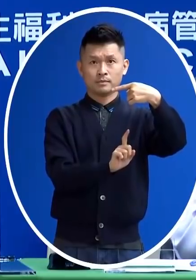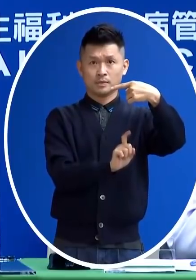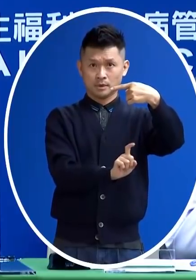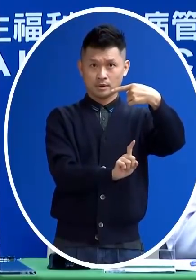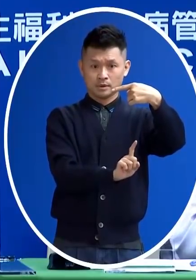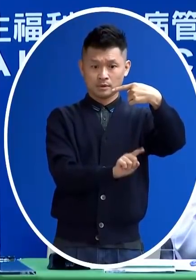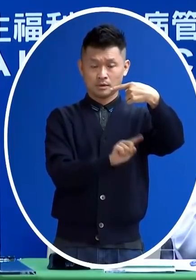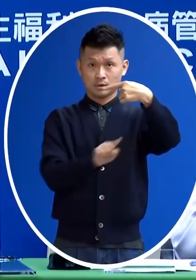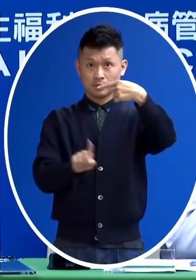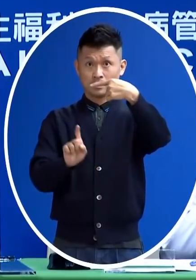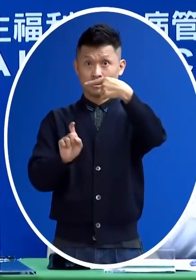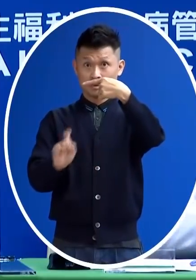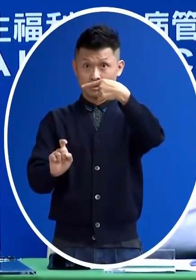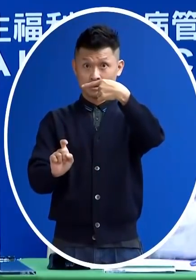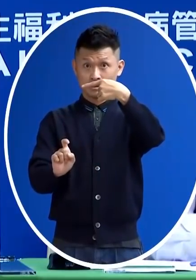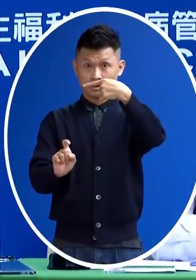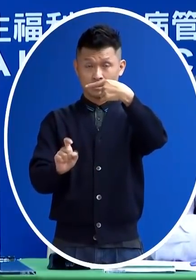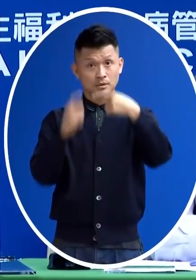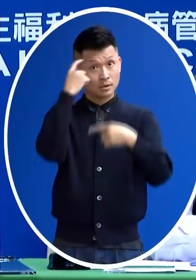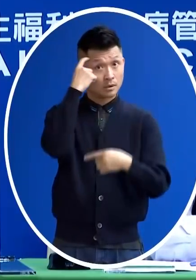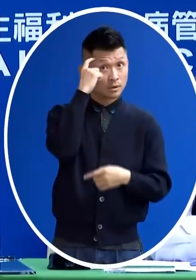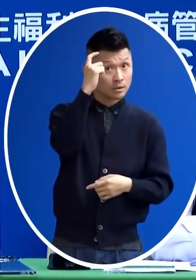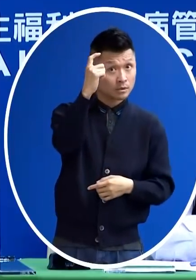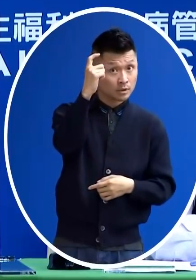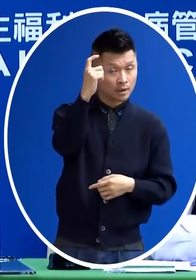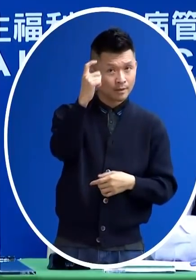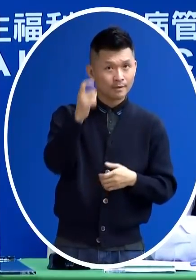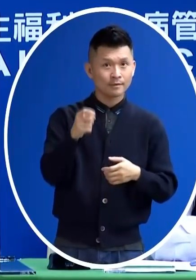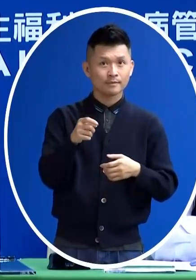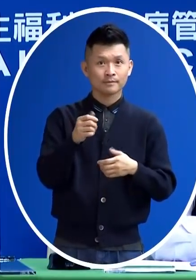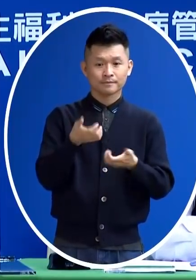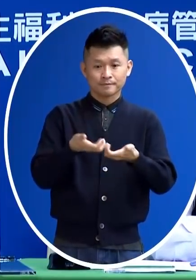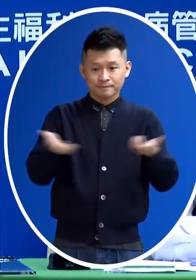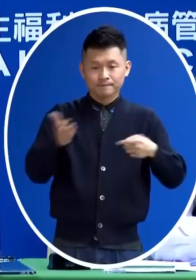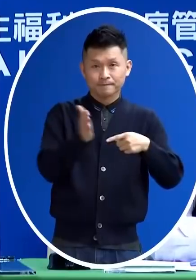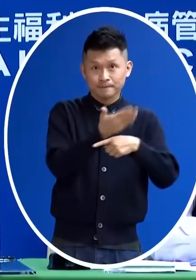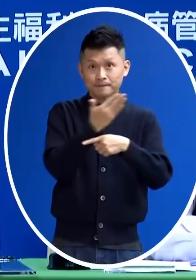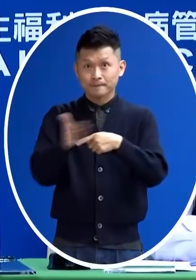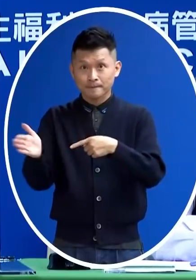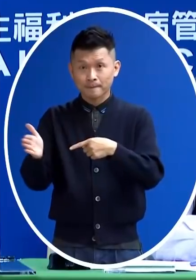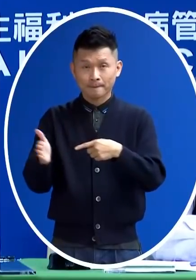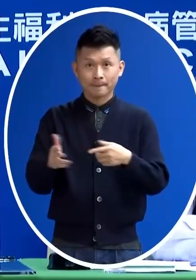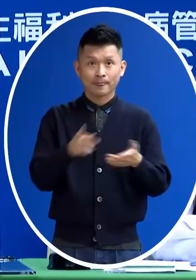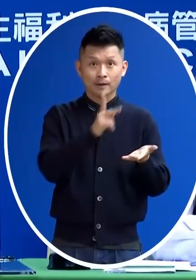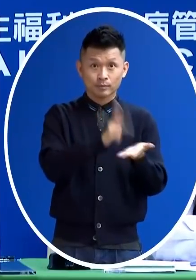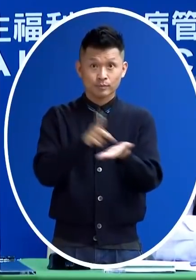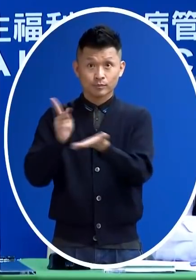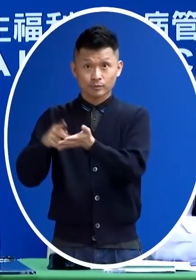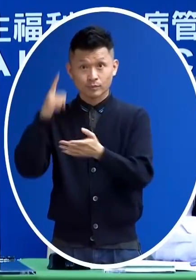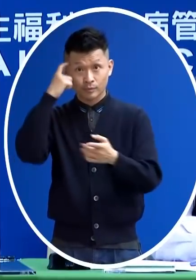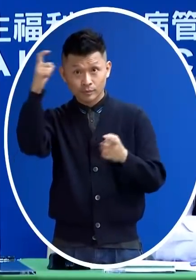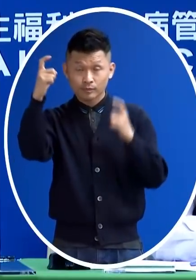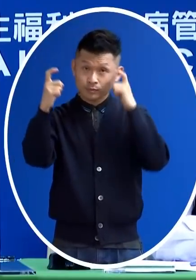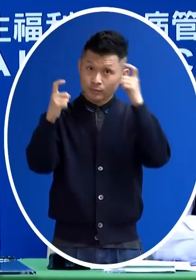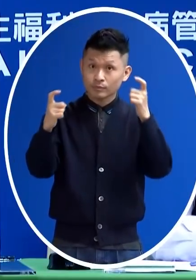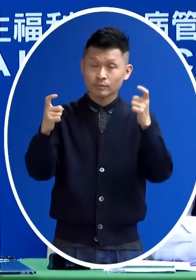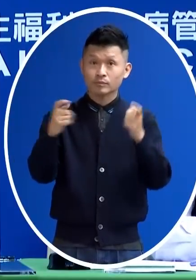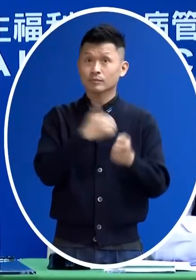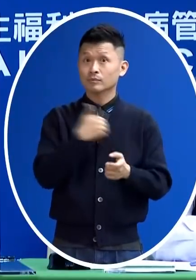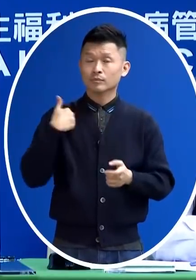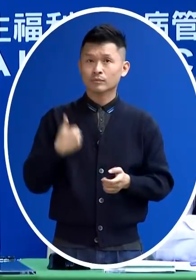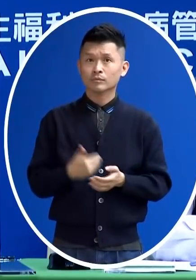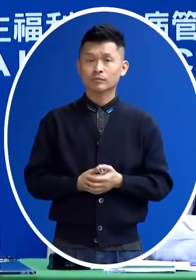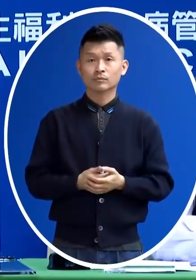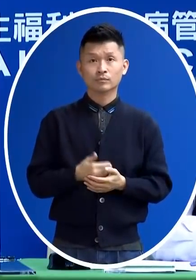1月1號到1月10號的那10天他可以變成做兩輪 做兩輪的10天所以